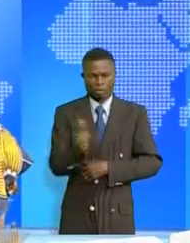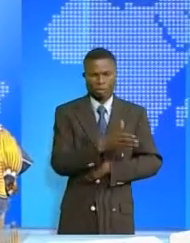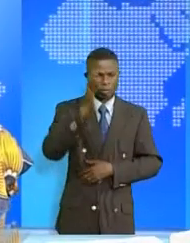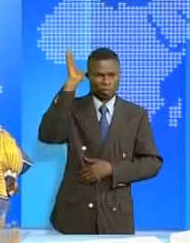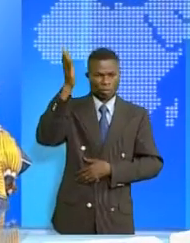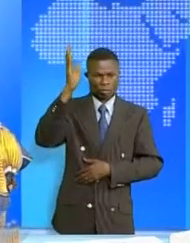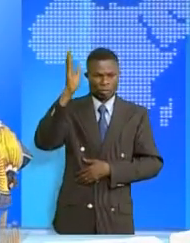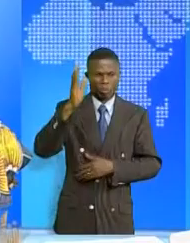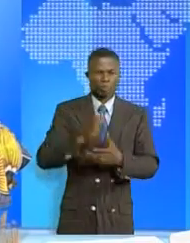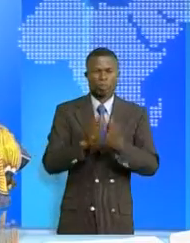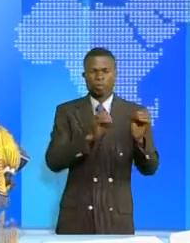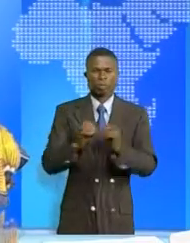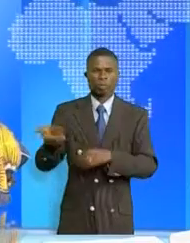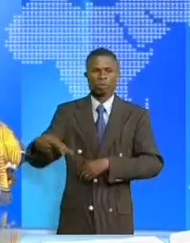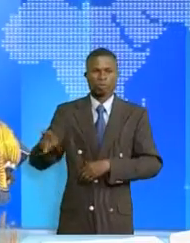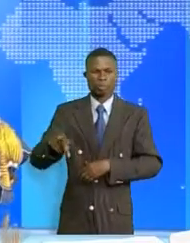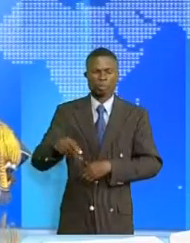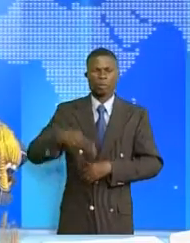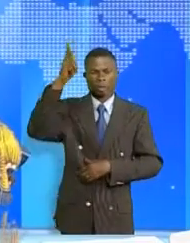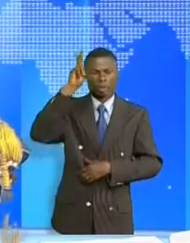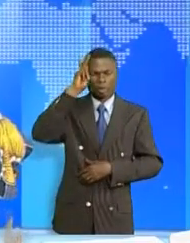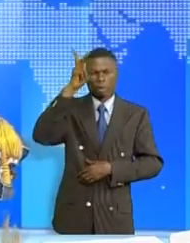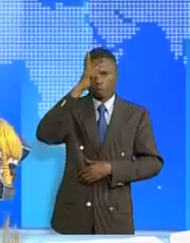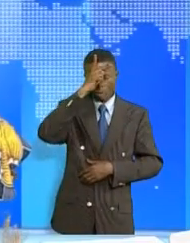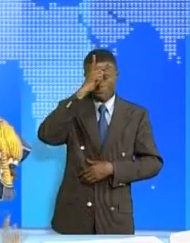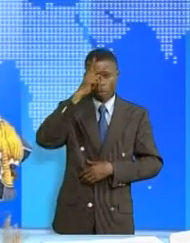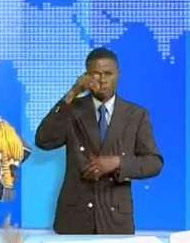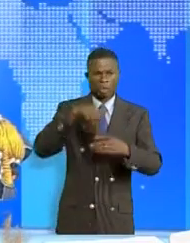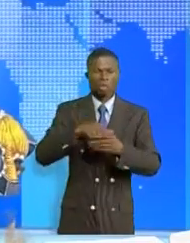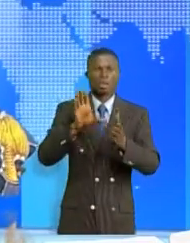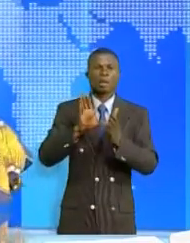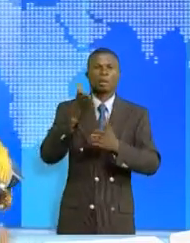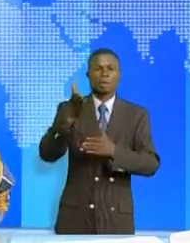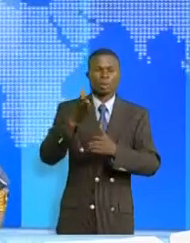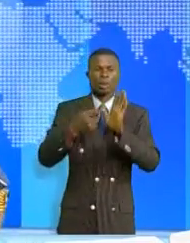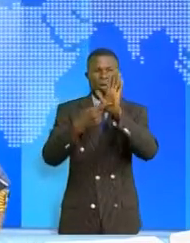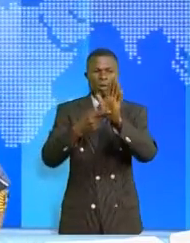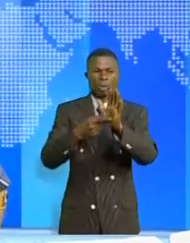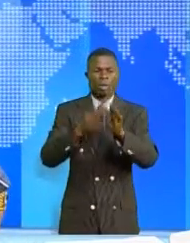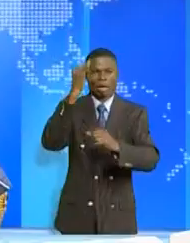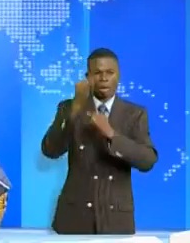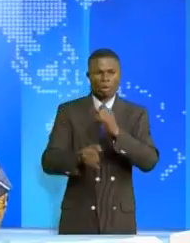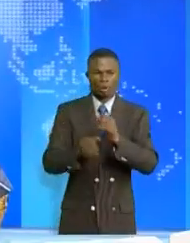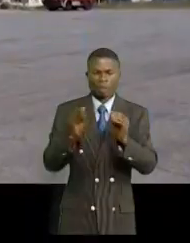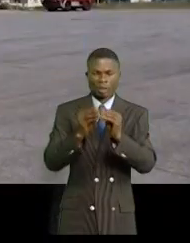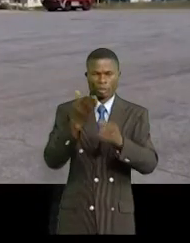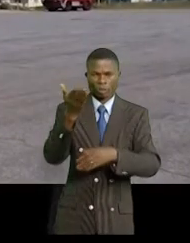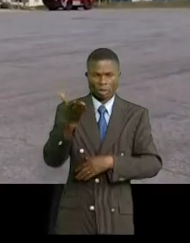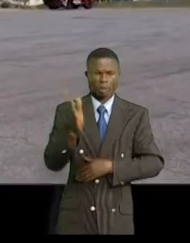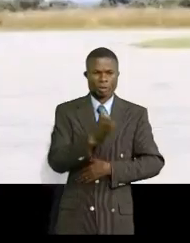sur l'eau s'est tenue dans la province du Oukatanga dans cet élément de reportage nous vous proposons la clôture de celle-ci.